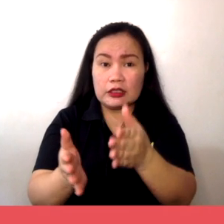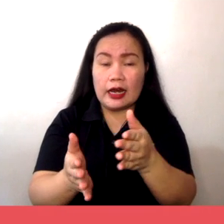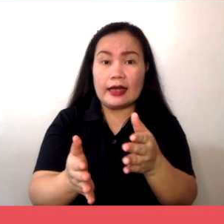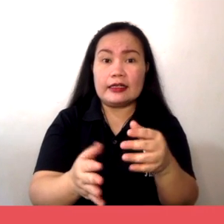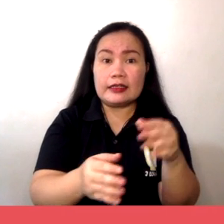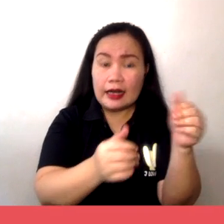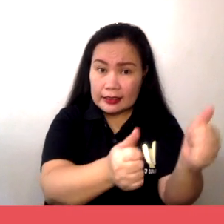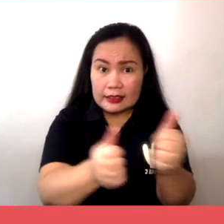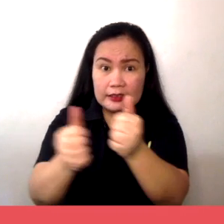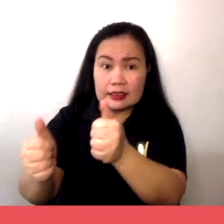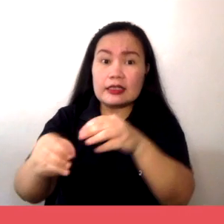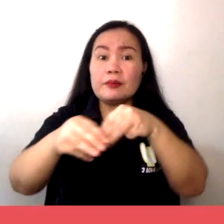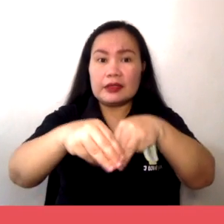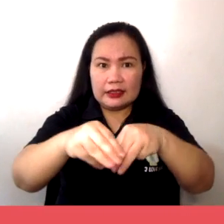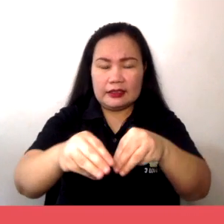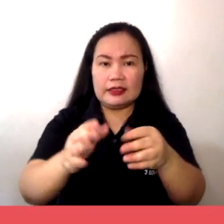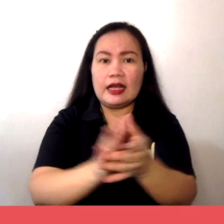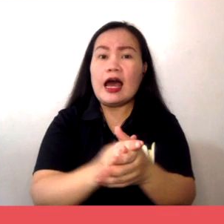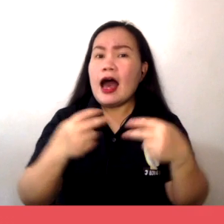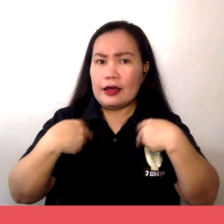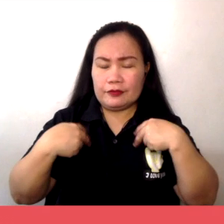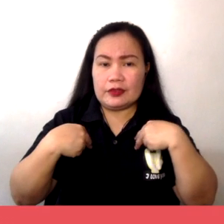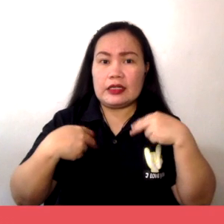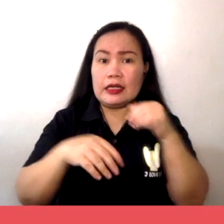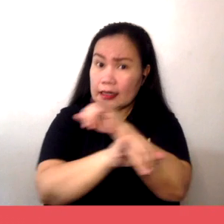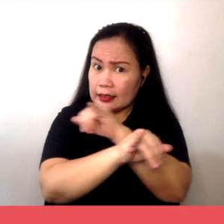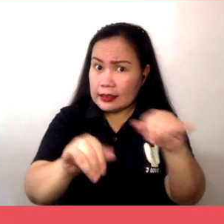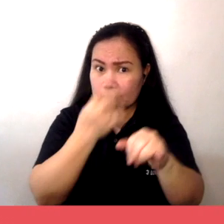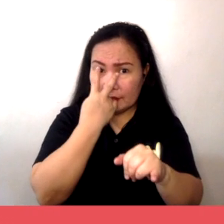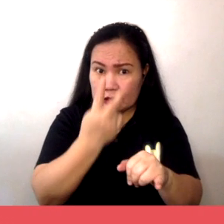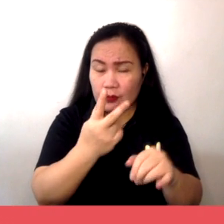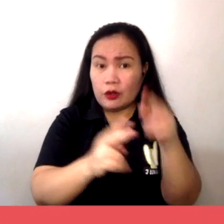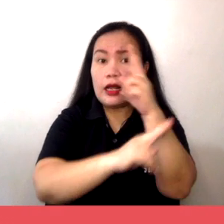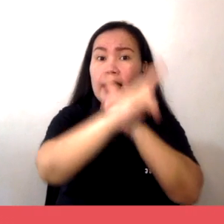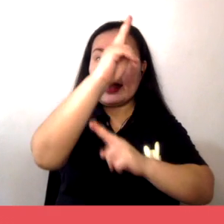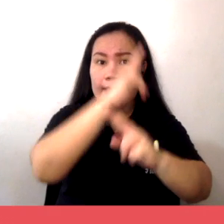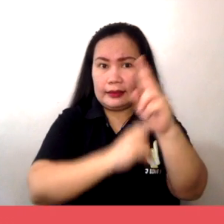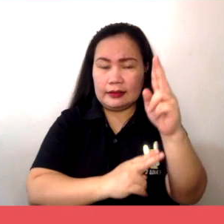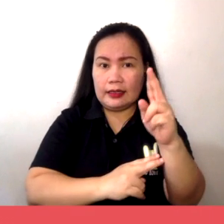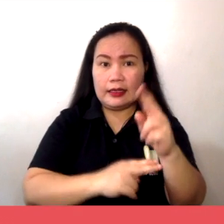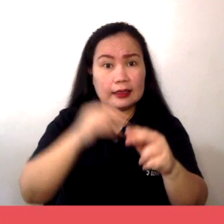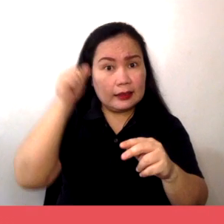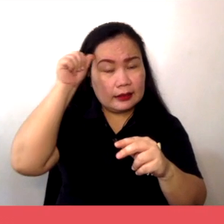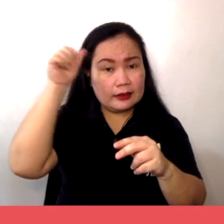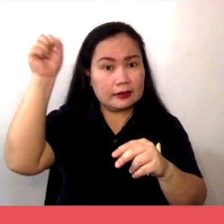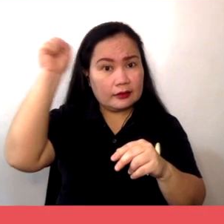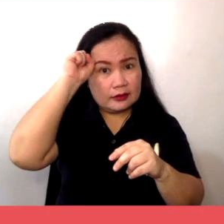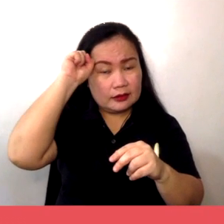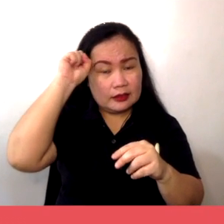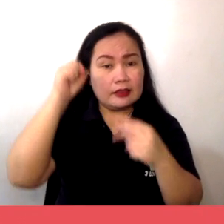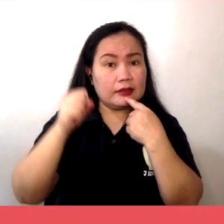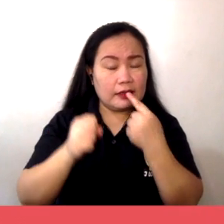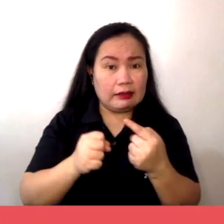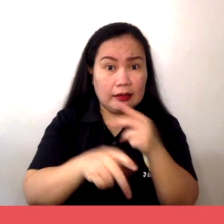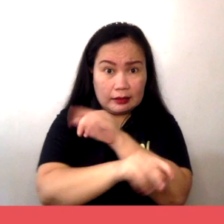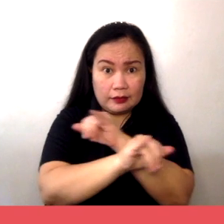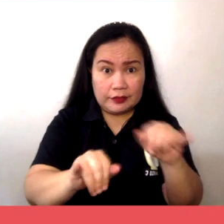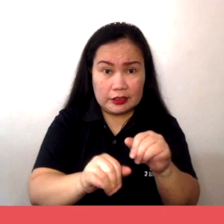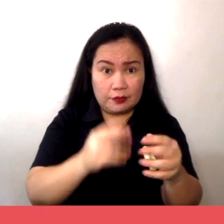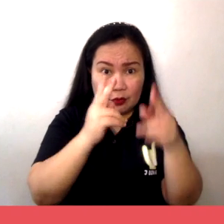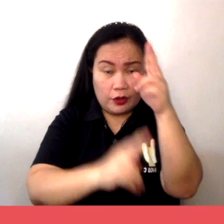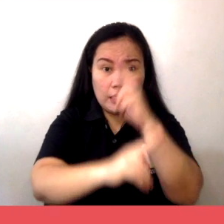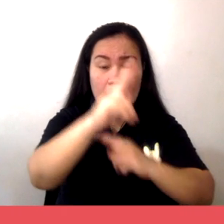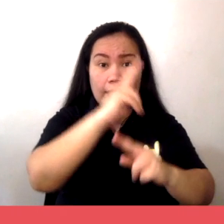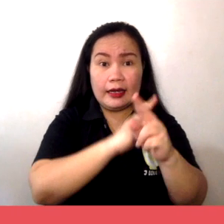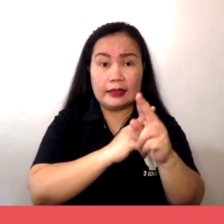tayong tinatawag na invisible hand. Ayon kay Adam Smith, ito ang gumagabay sa ugnayan ng dalawang